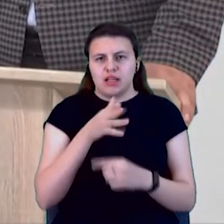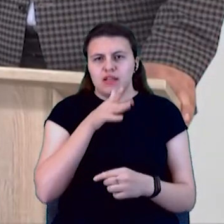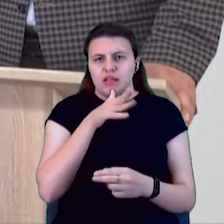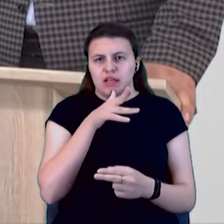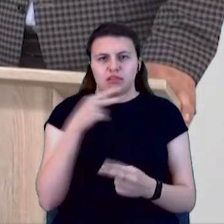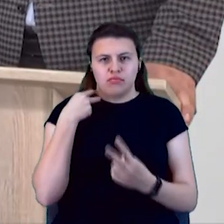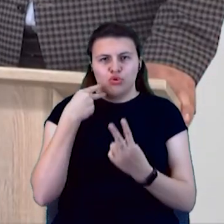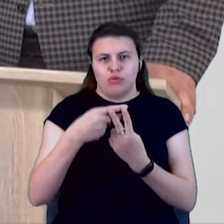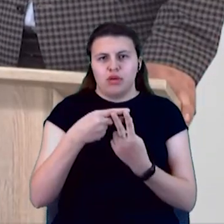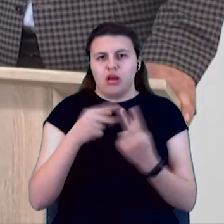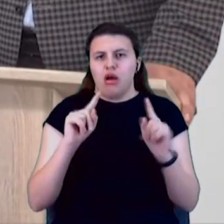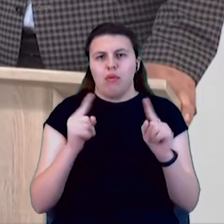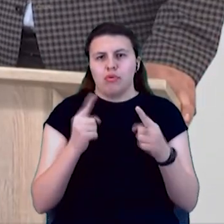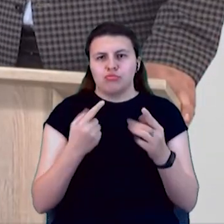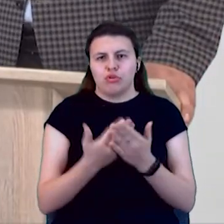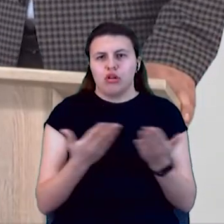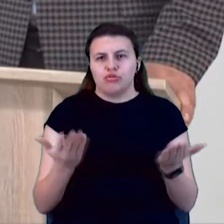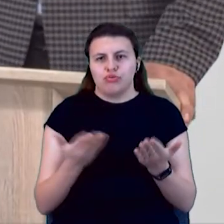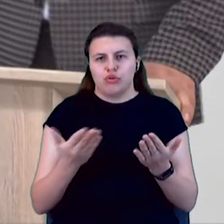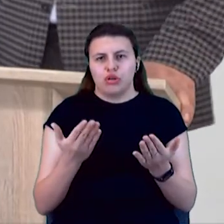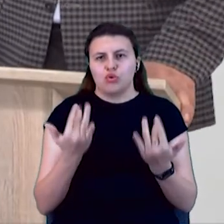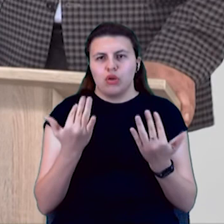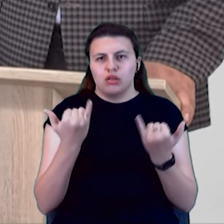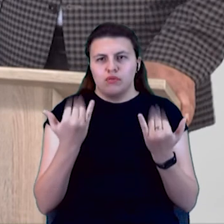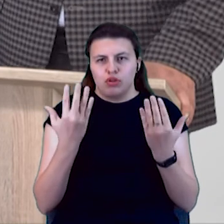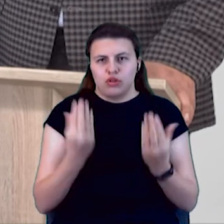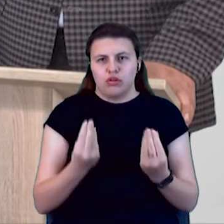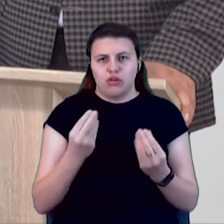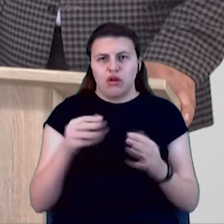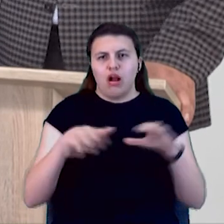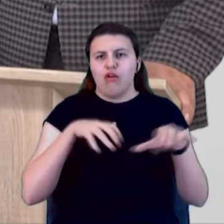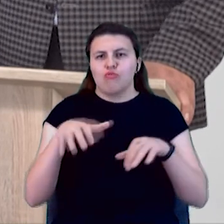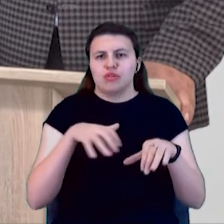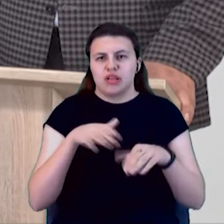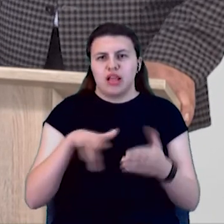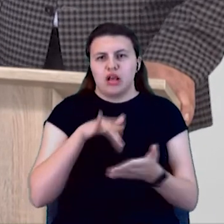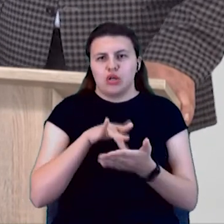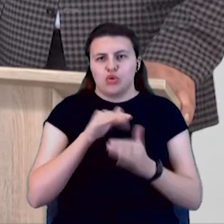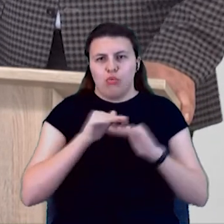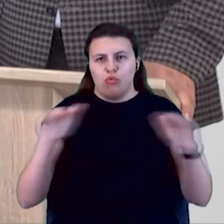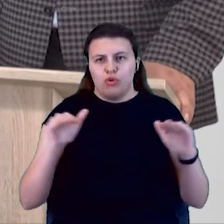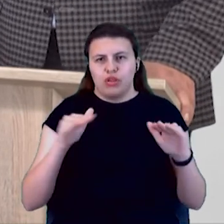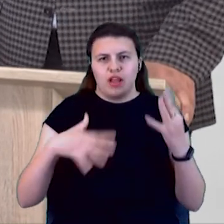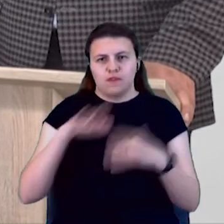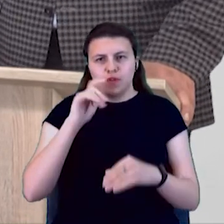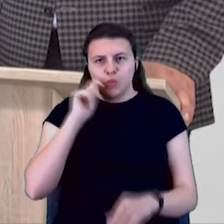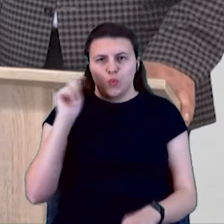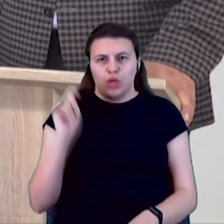Чому і для чого? І скільки на сьогоднішній момент корупціонерів на міському і на всіукраїнському